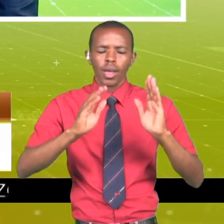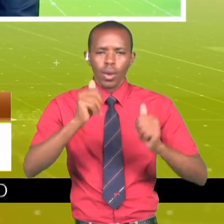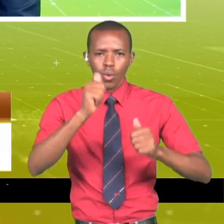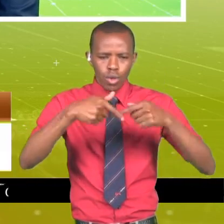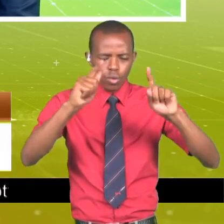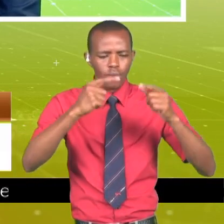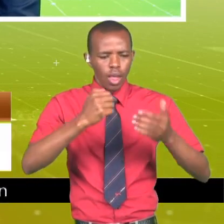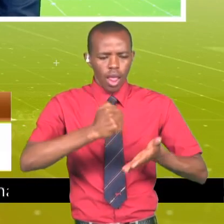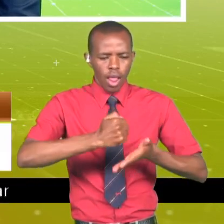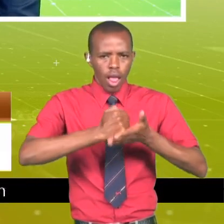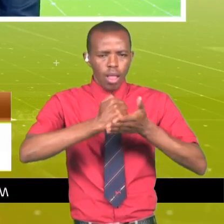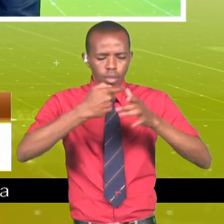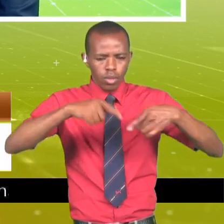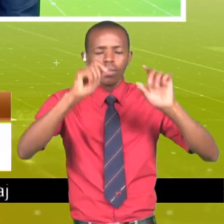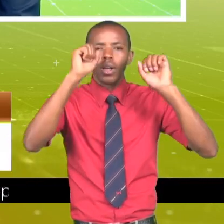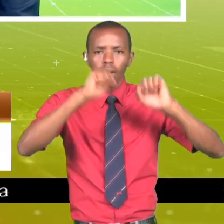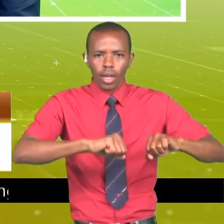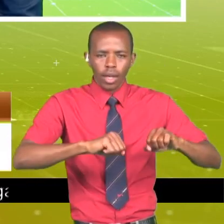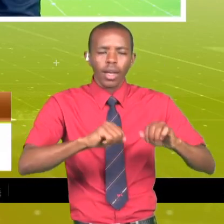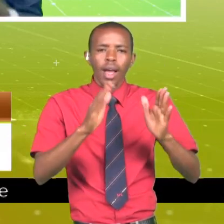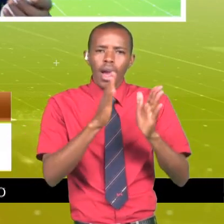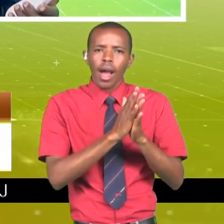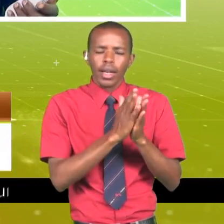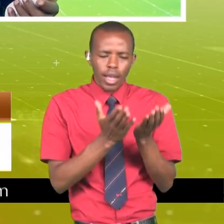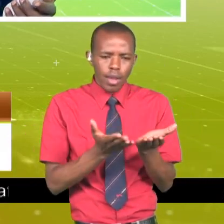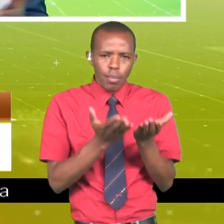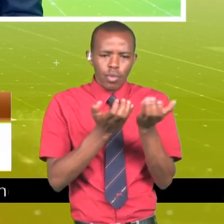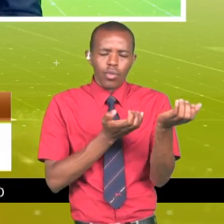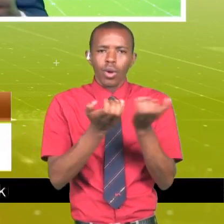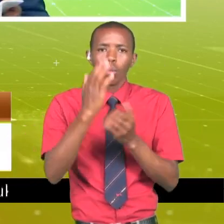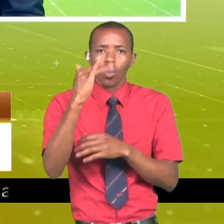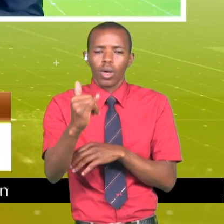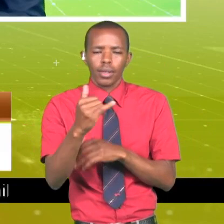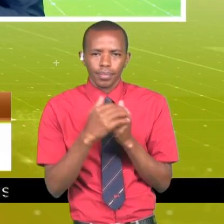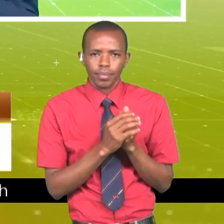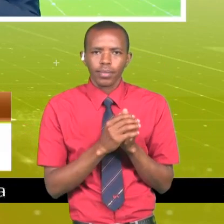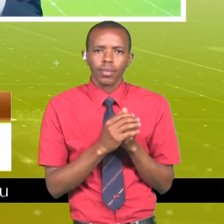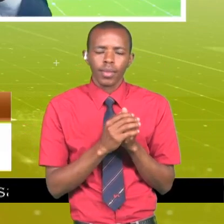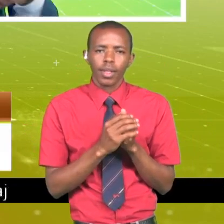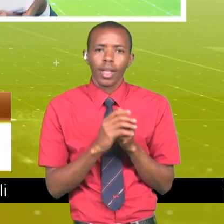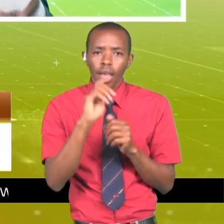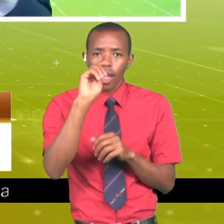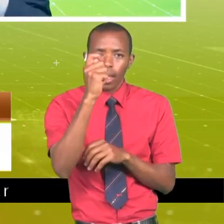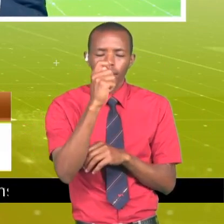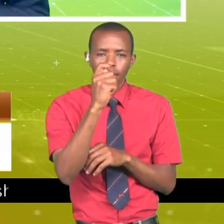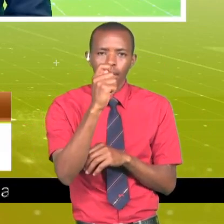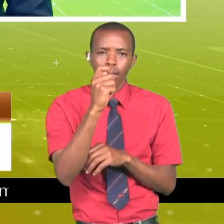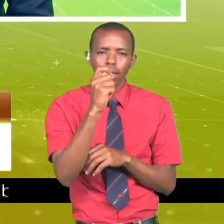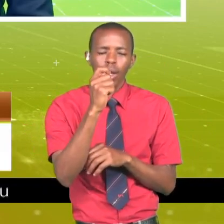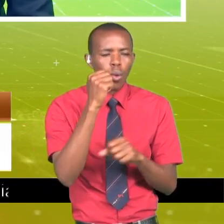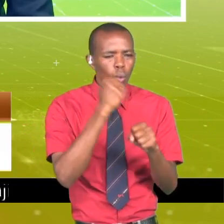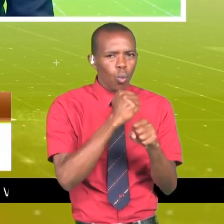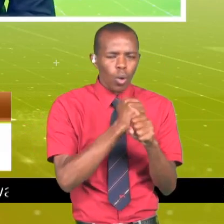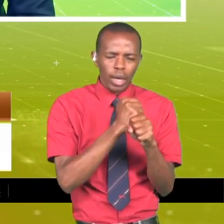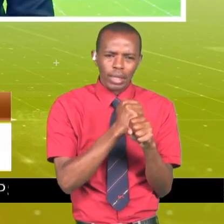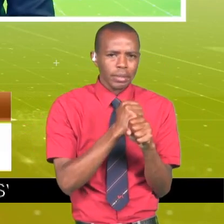saindia, na waweze kunji kuza katika uchumi. Sababu, ukiangalia taifahili kama ni kazi, hakuna zile